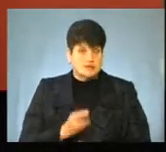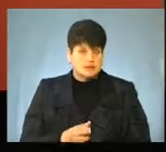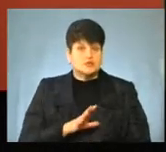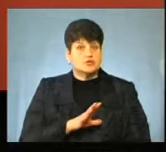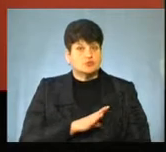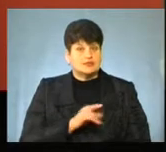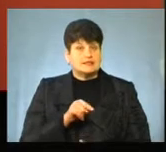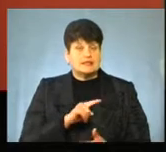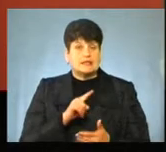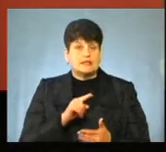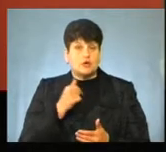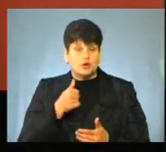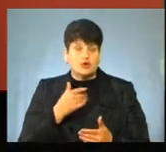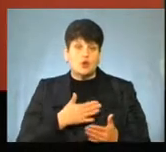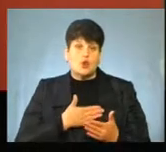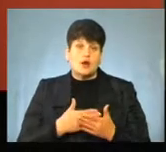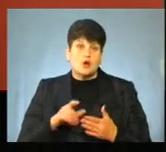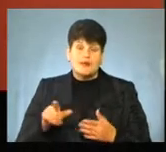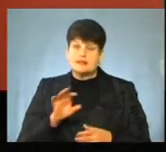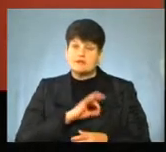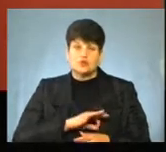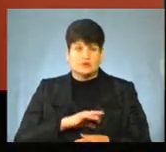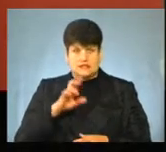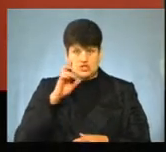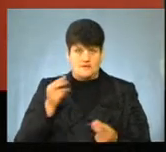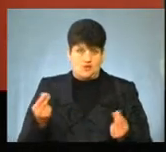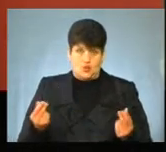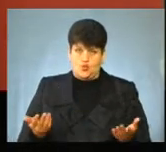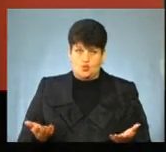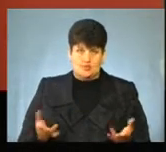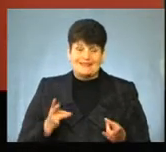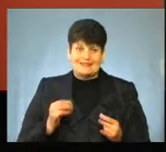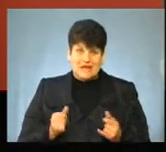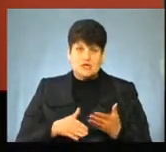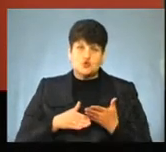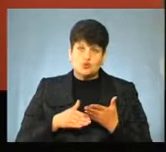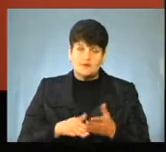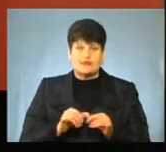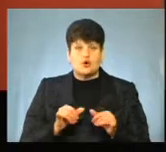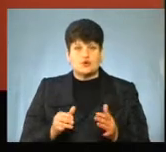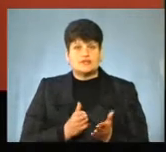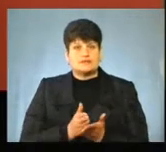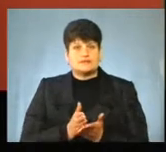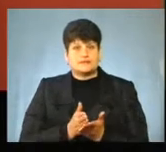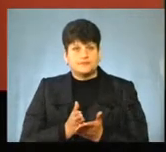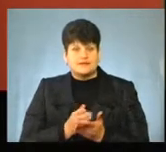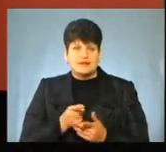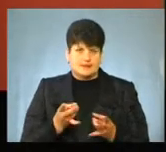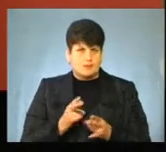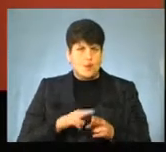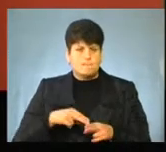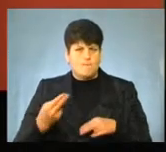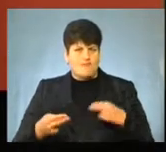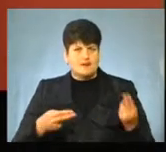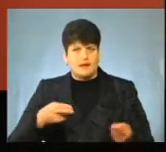коли громади Тернопільщини не освоювали державні гроші, зокрема, на субвенцію на розвиток інфраструктури, їх доводилося